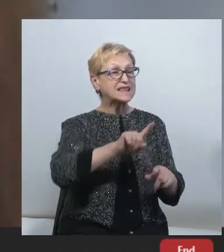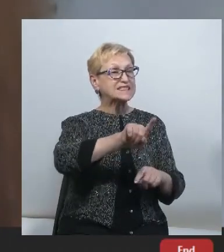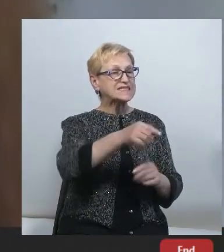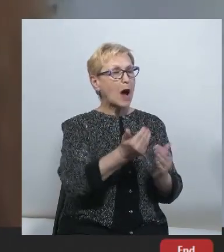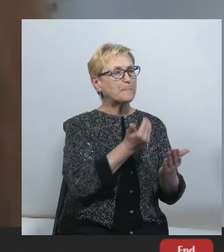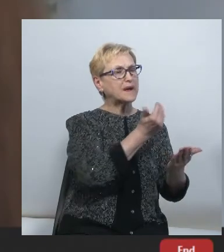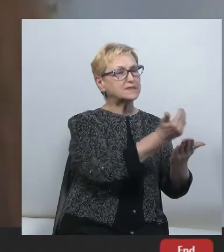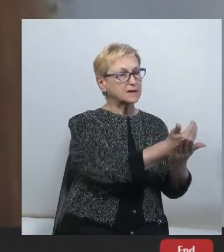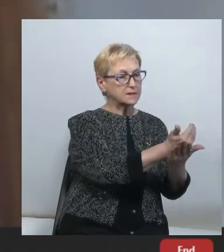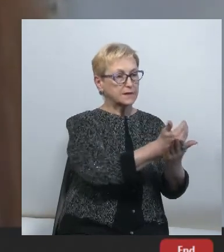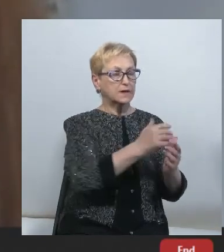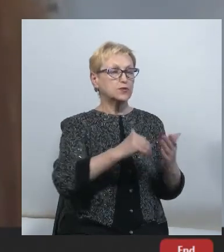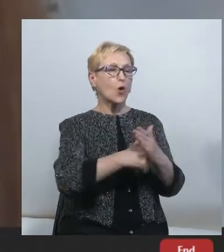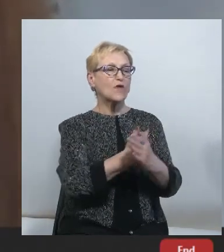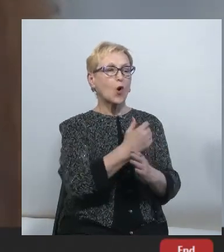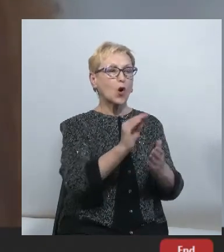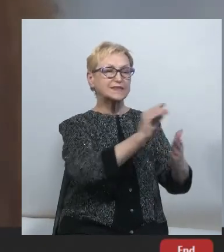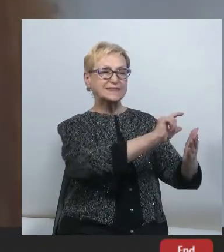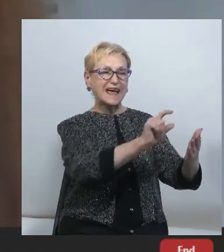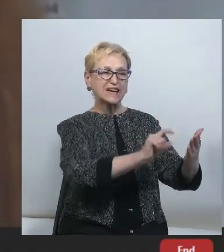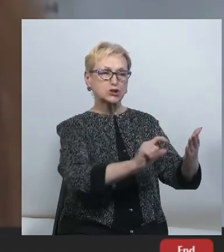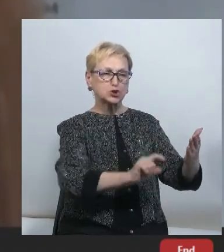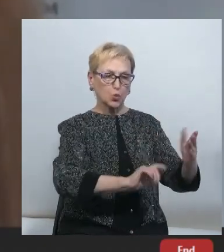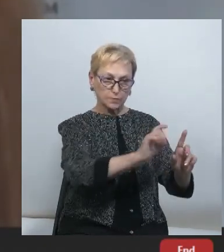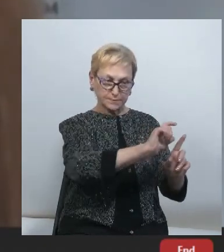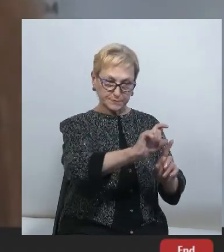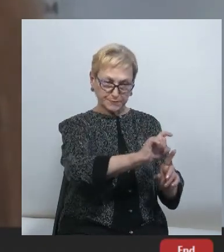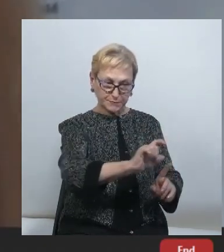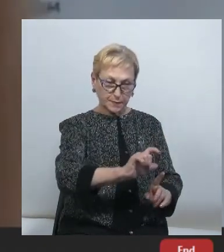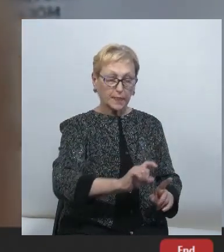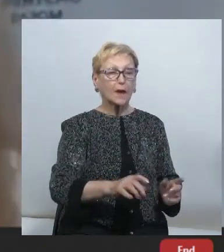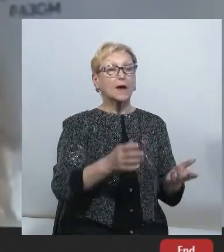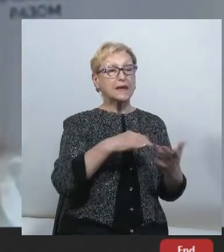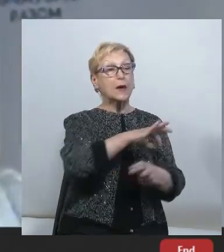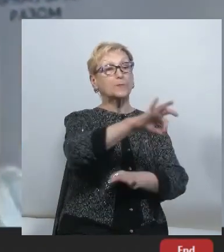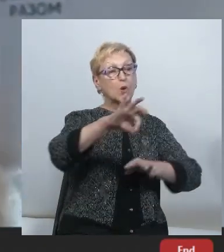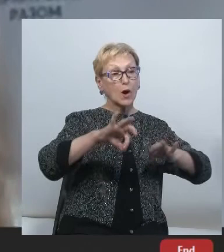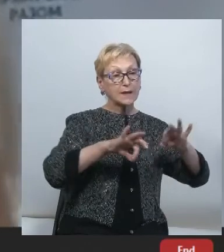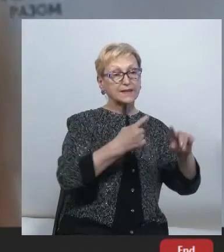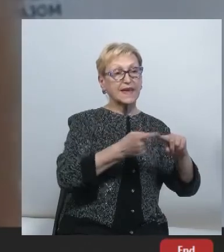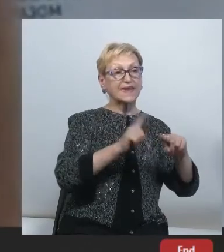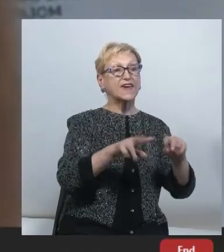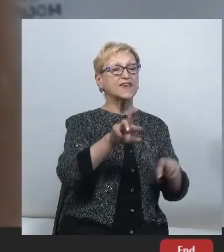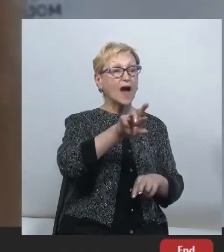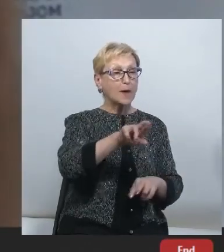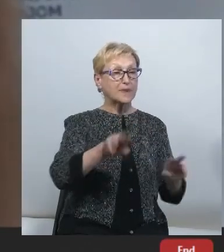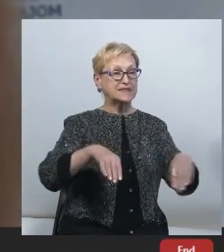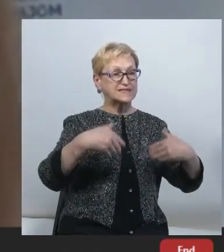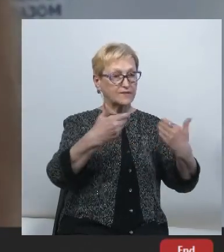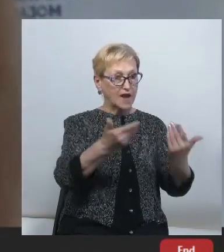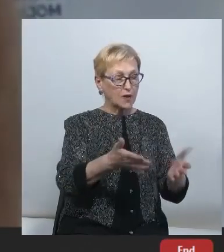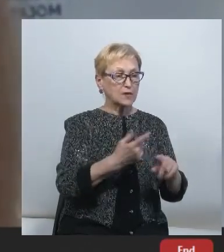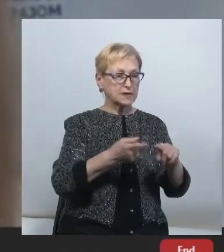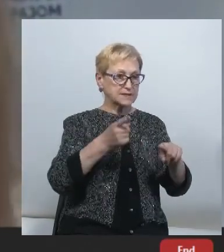законопроекту, оновленого тексту. Ми будемо готувати його. І проєкт, який я представляю, називається Європейський Союз та Ради